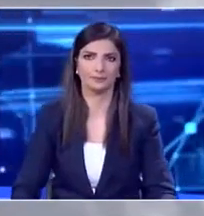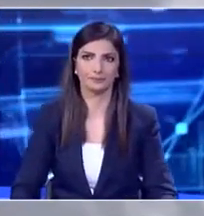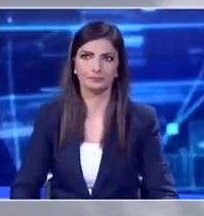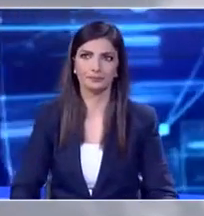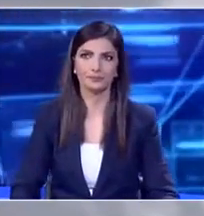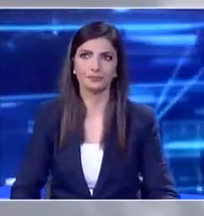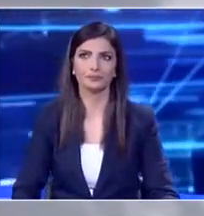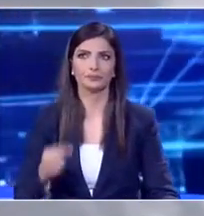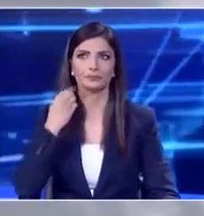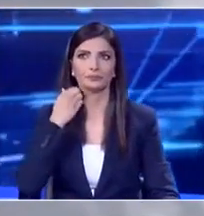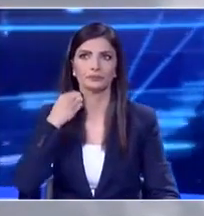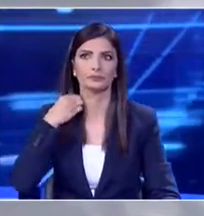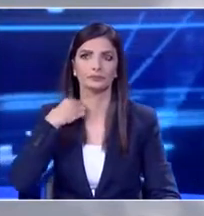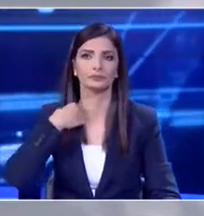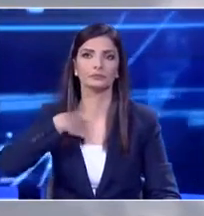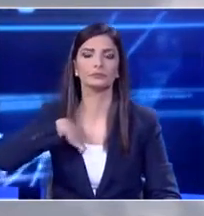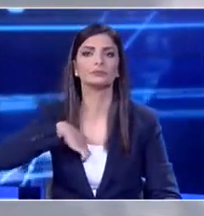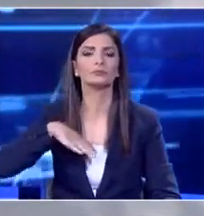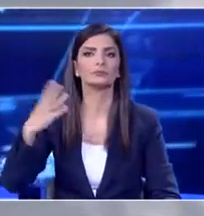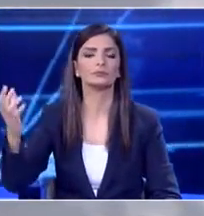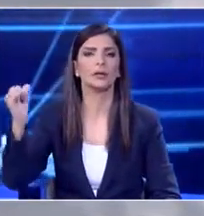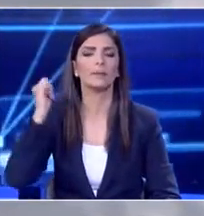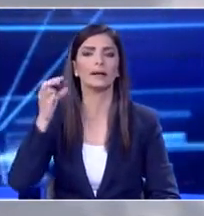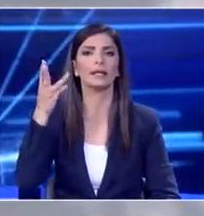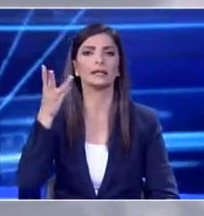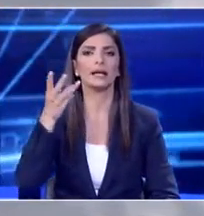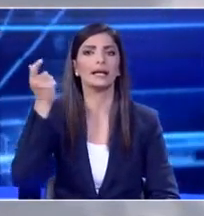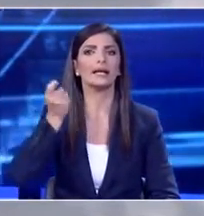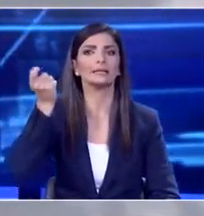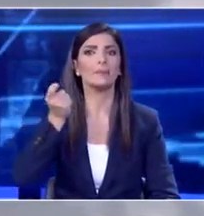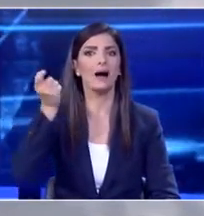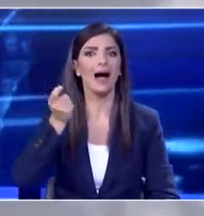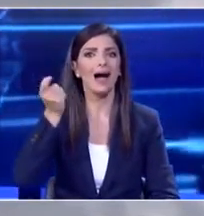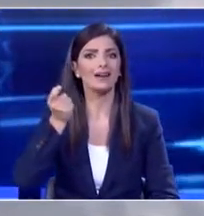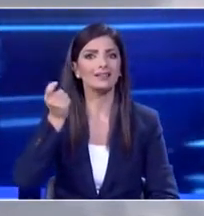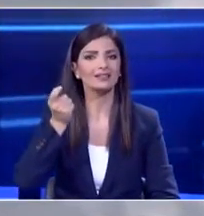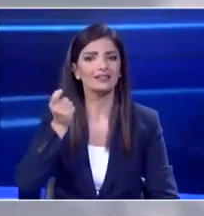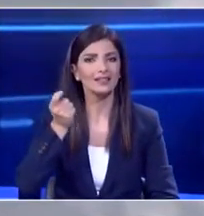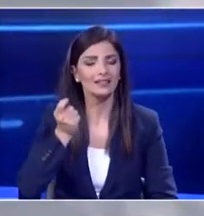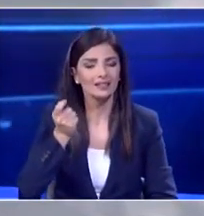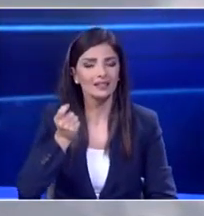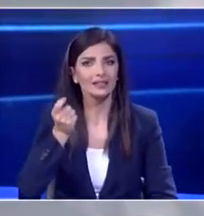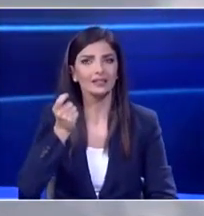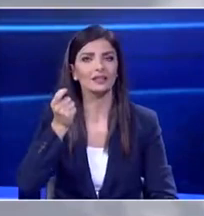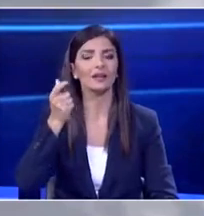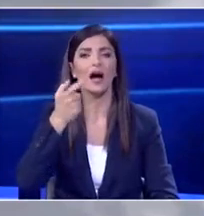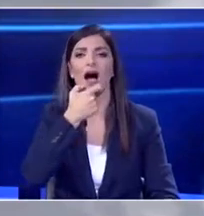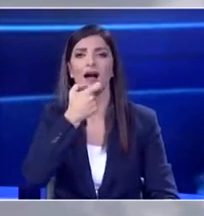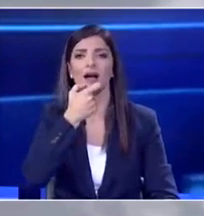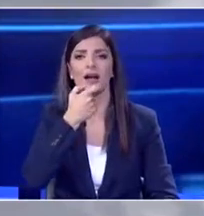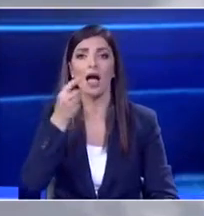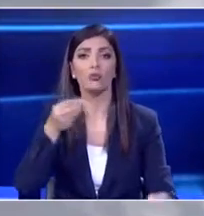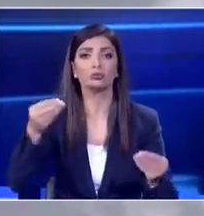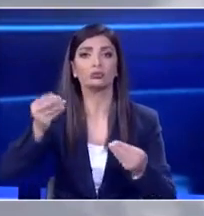Όχι, διότι από την Αγγλία όταν ήρθε στις 3 Τρίτου ακόμα και σήμερα, σήμερα εμπήγαινε η Αγγλία στις χώρες υψηλογεντήρου με την ανακοίνωση που κάναμε σήμερα 3